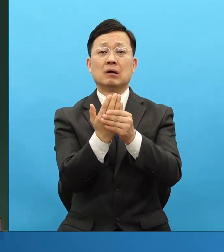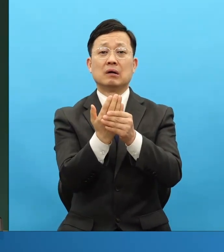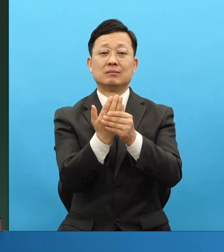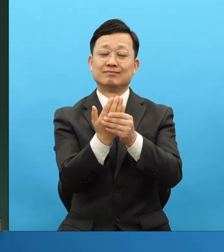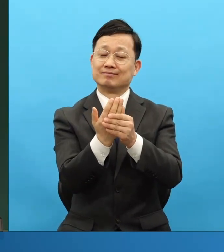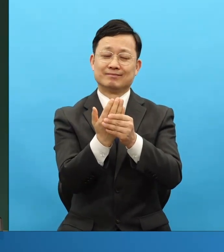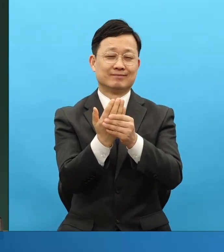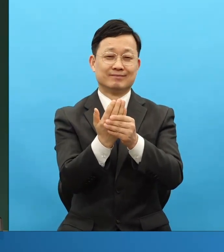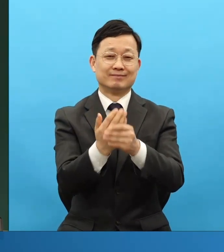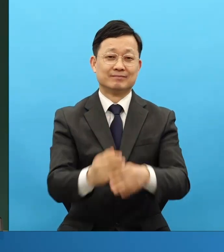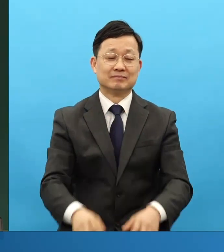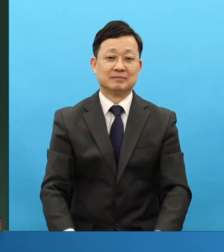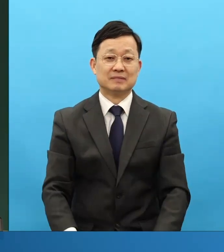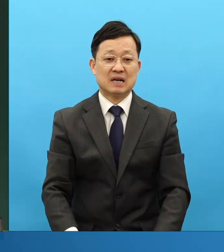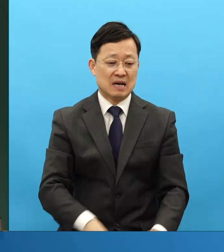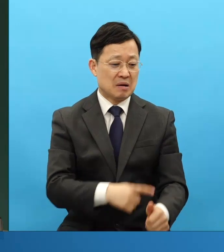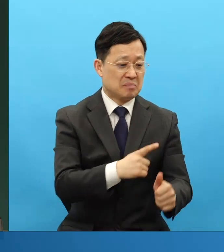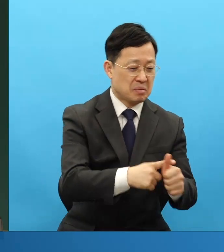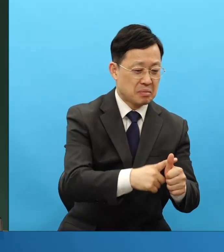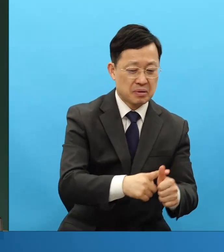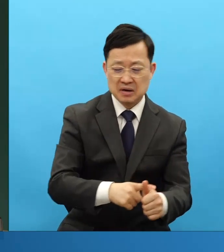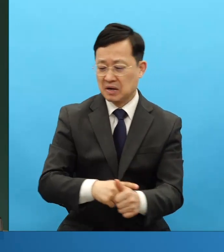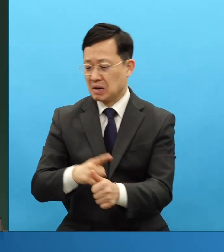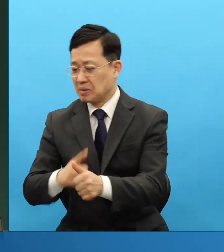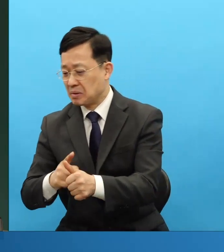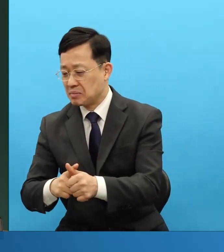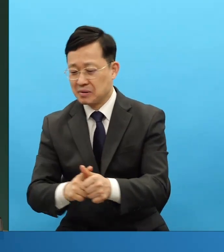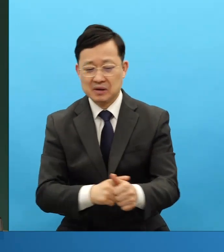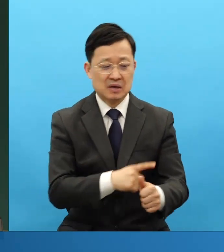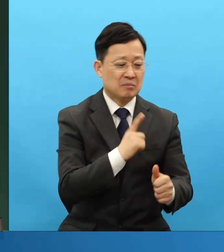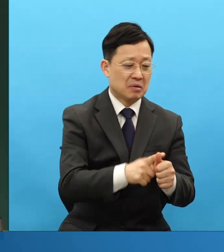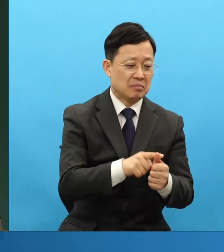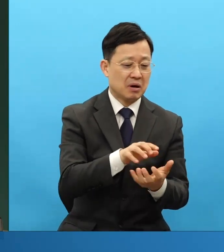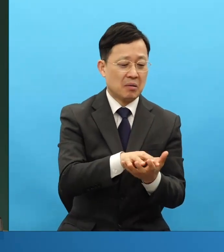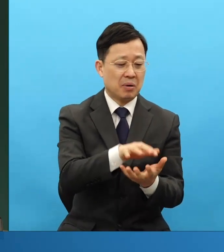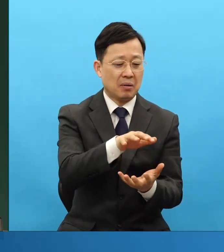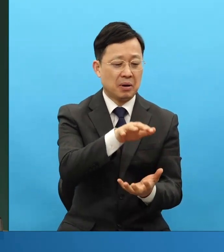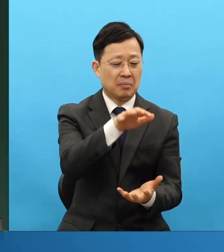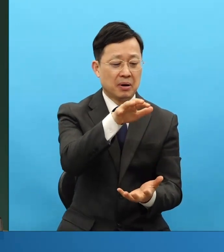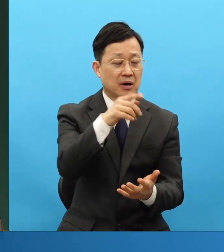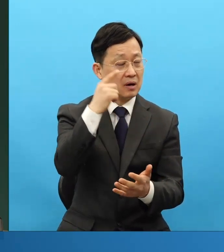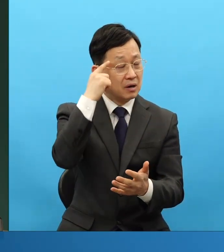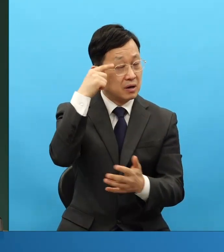자꾸 심심한 욕하는 사람인데요. 죽을 때 욕하다 죽어요. 각인된다니까요.